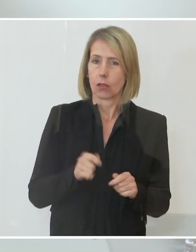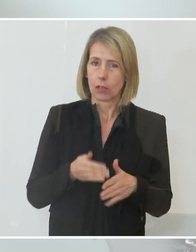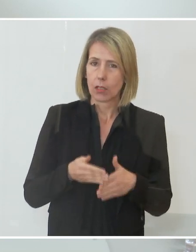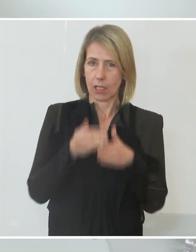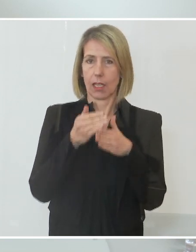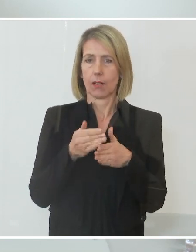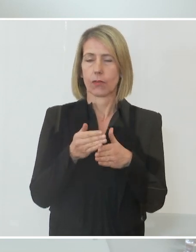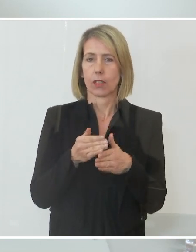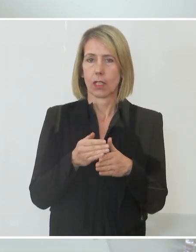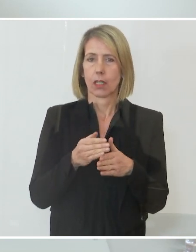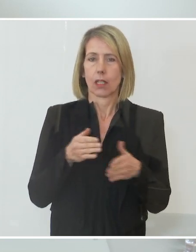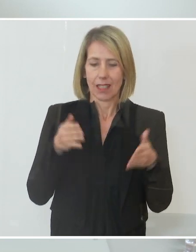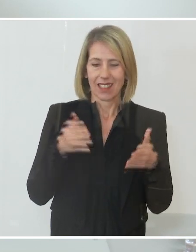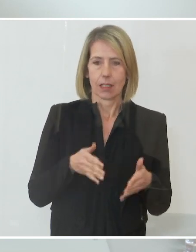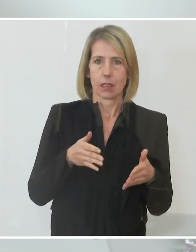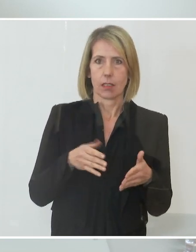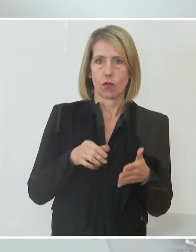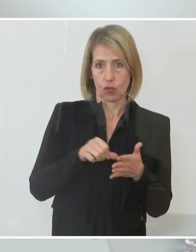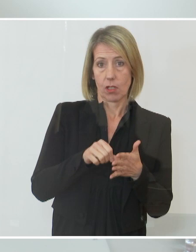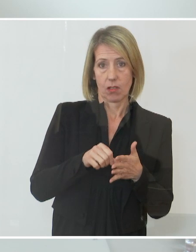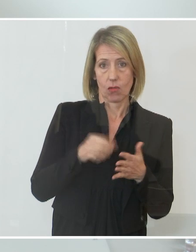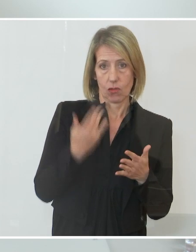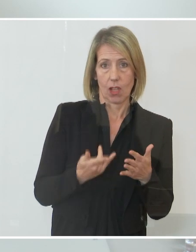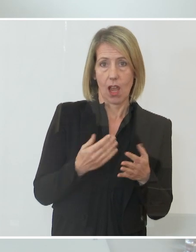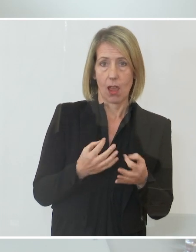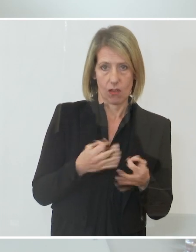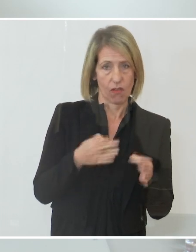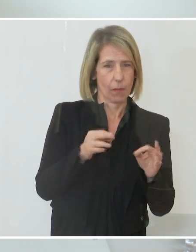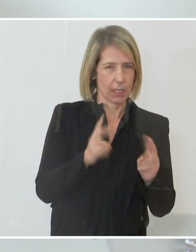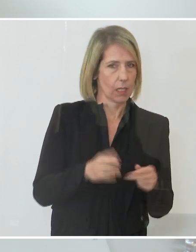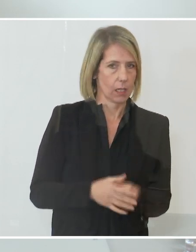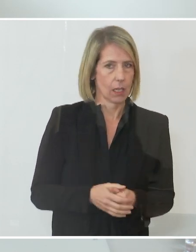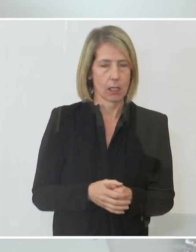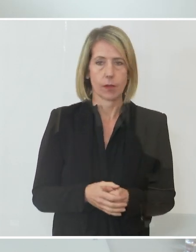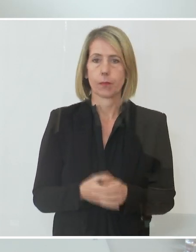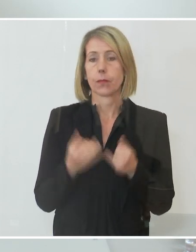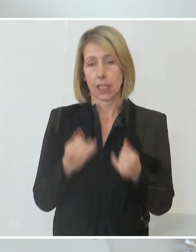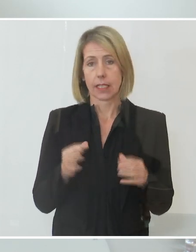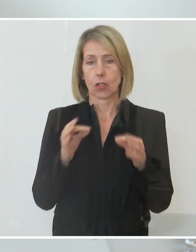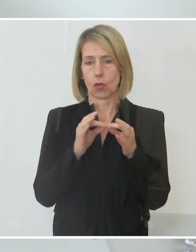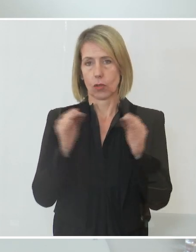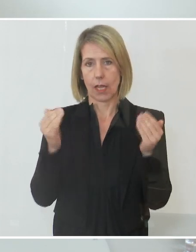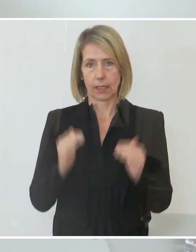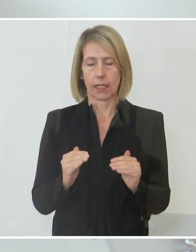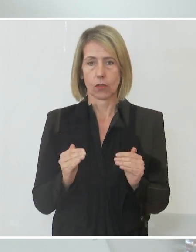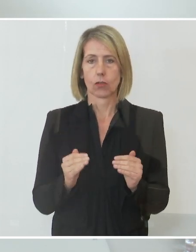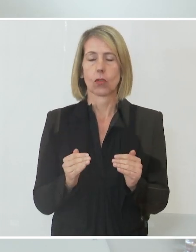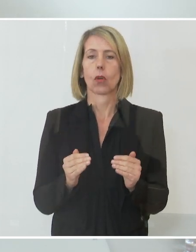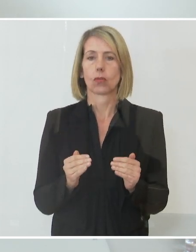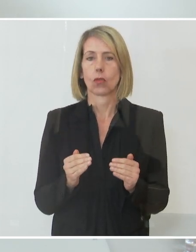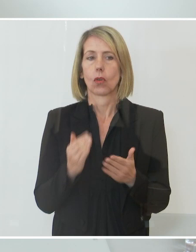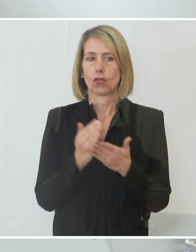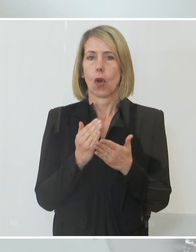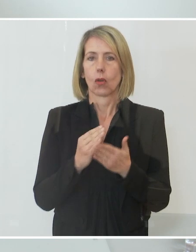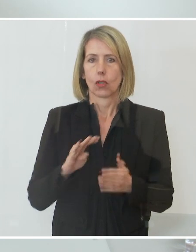auf den Intensivstationen zu verbessern. Wir haben durch die Kontaktreduktion jetzt den Gip